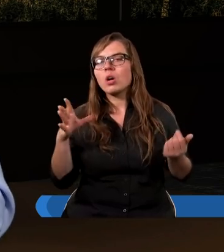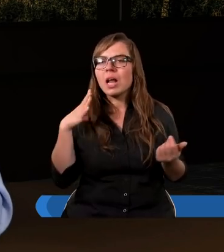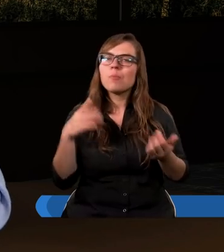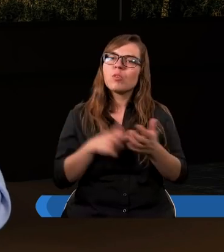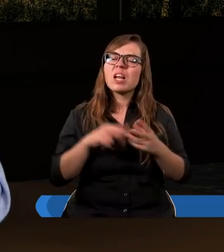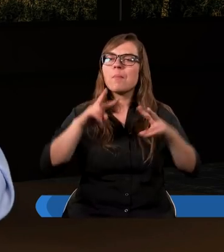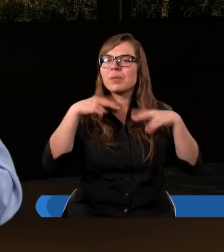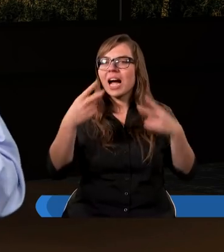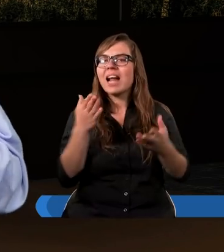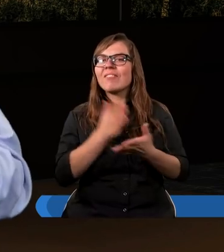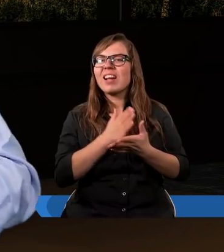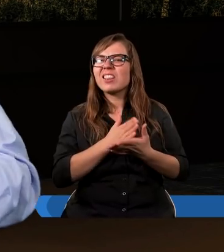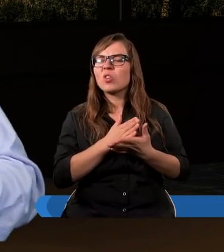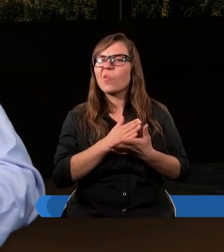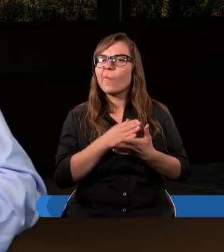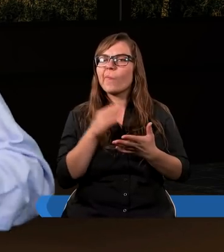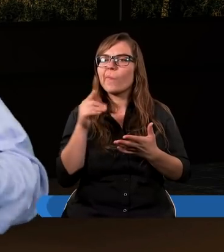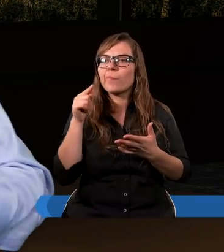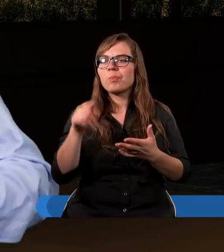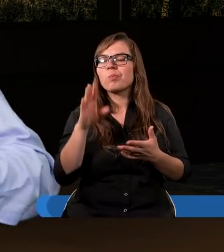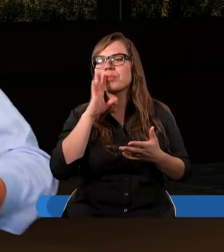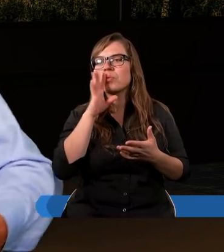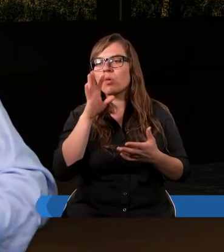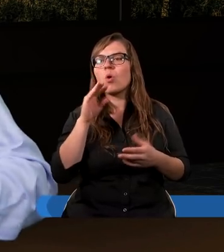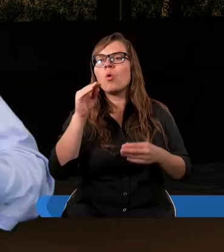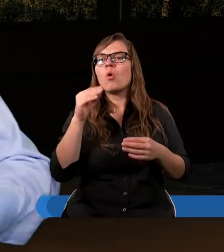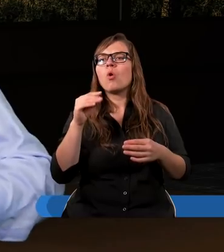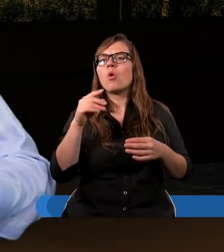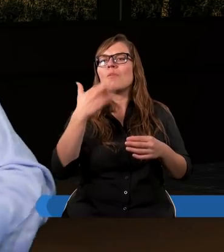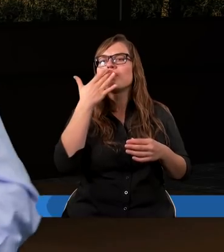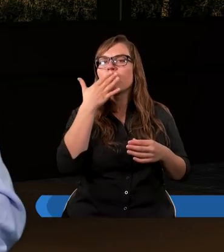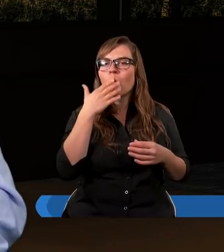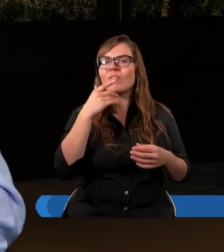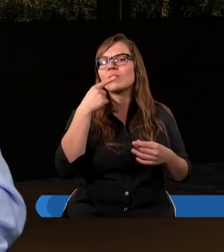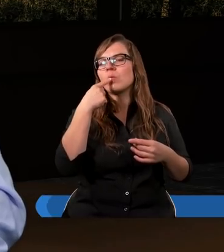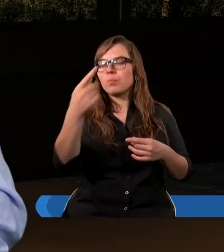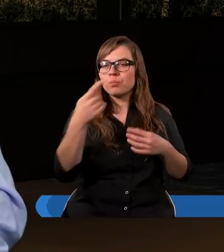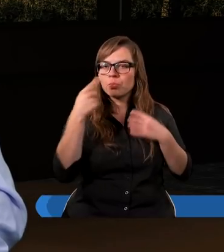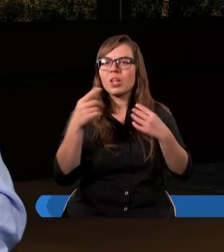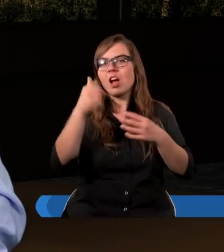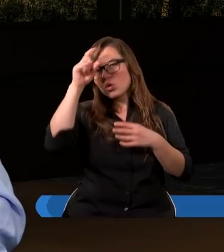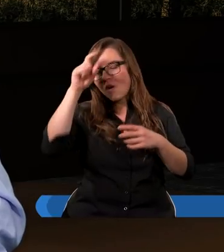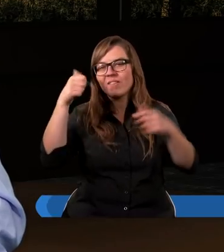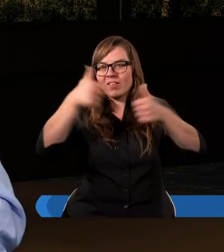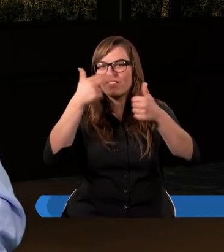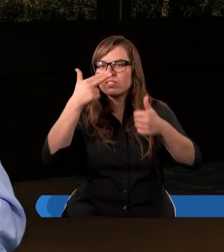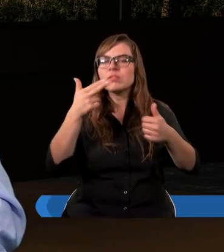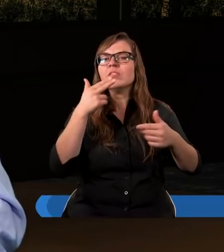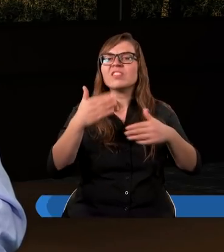tylko przekazywać face to face, usta w usta, człowiek, człowiek. i przez